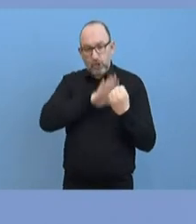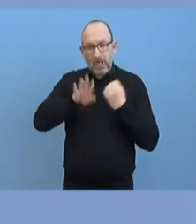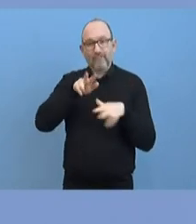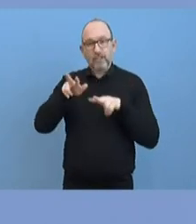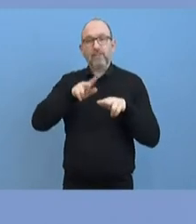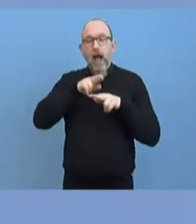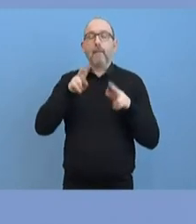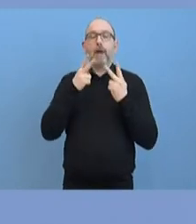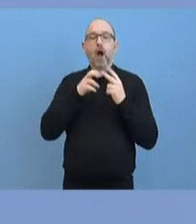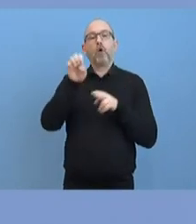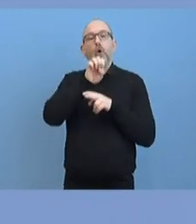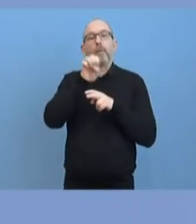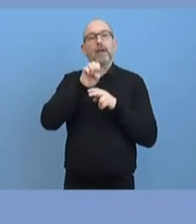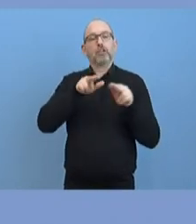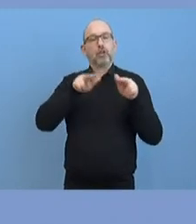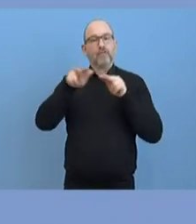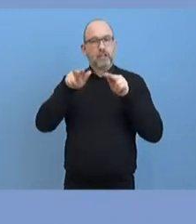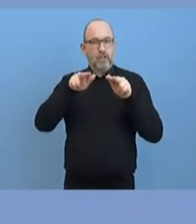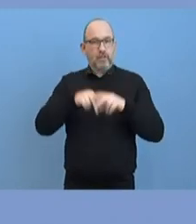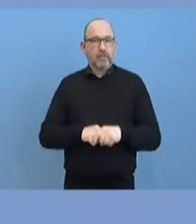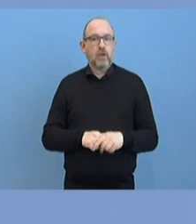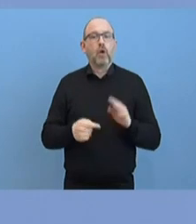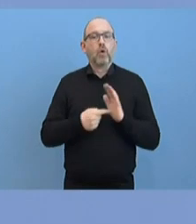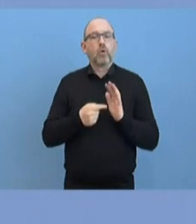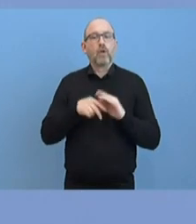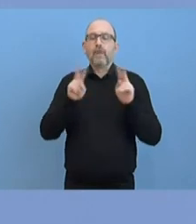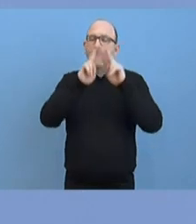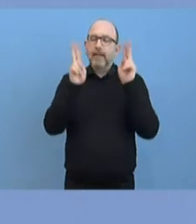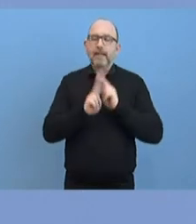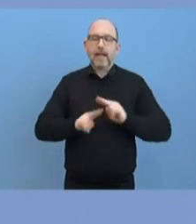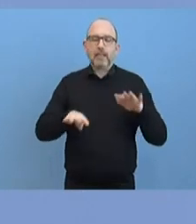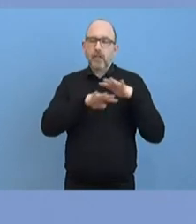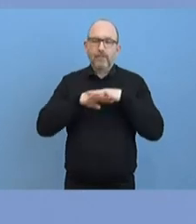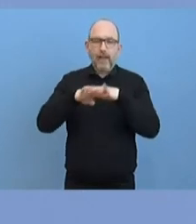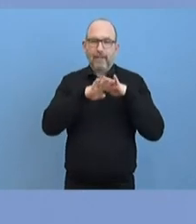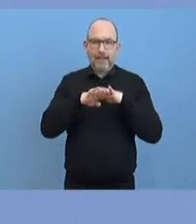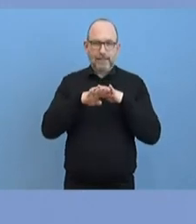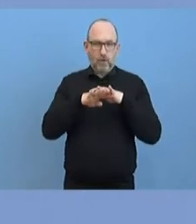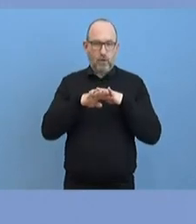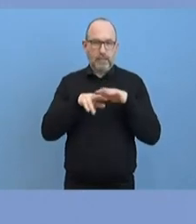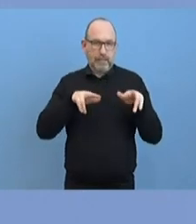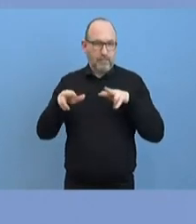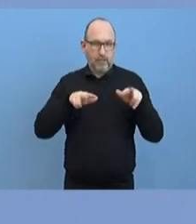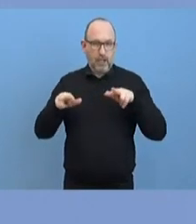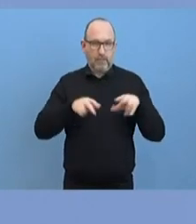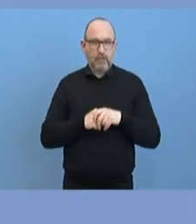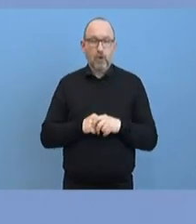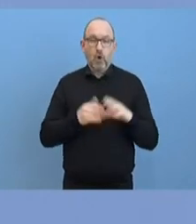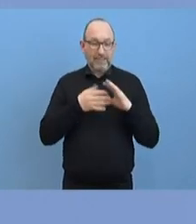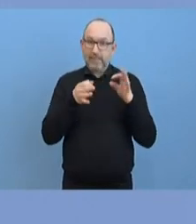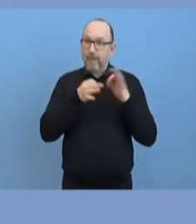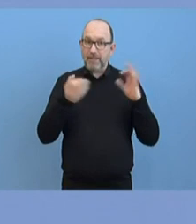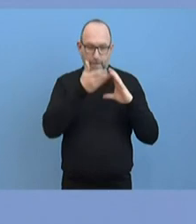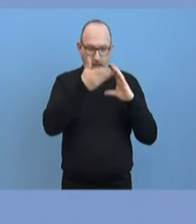international vernetzt unsere Wirtschaft ist, so hat ein solches Maßnahmenpaket auch Bedeutung